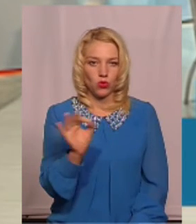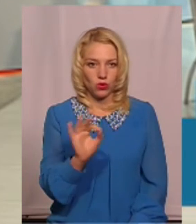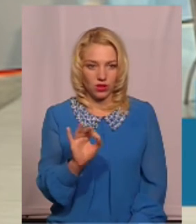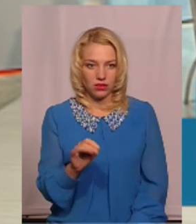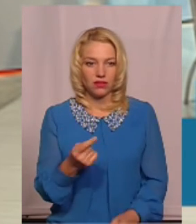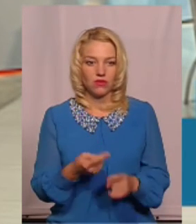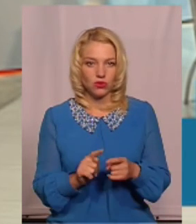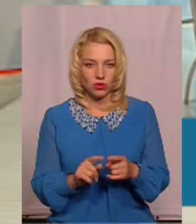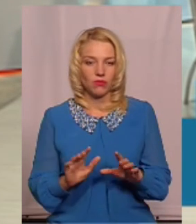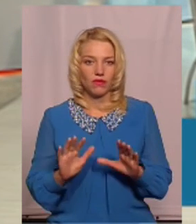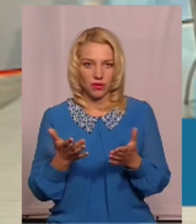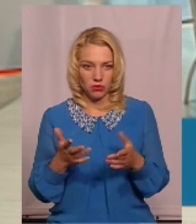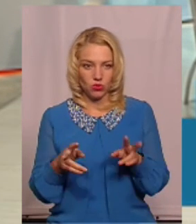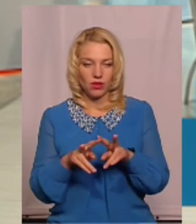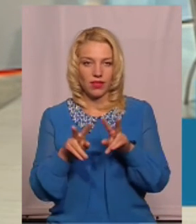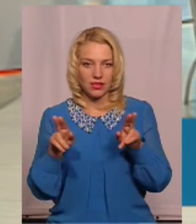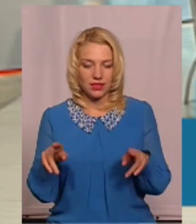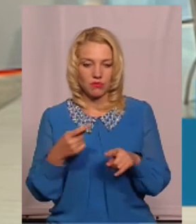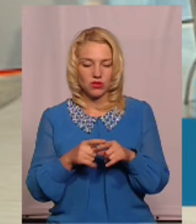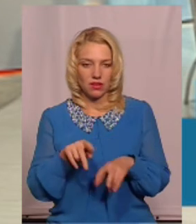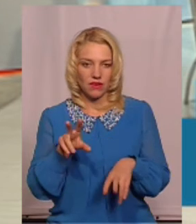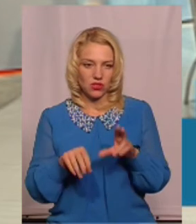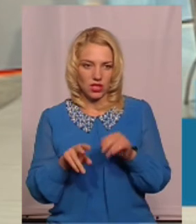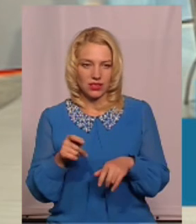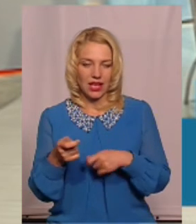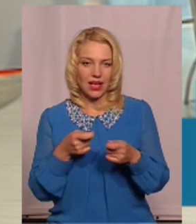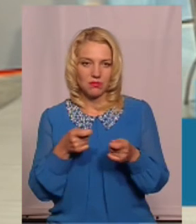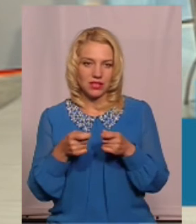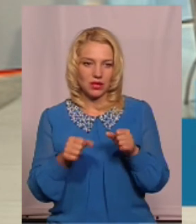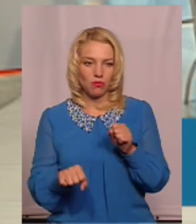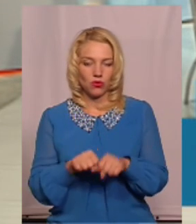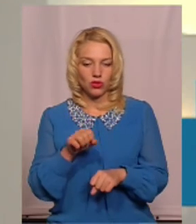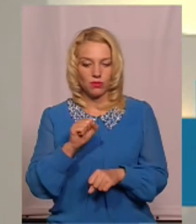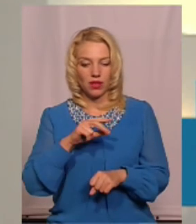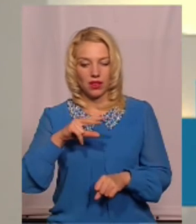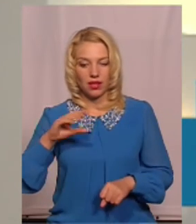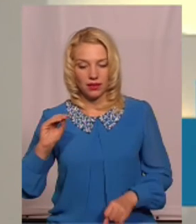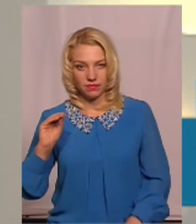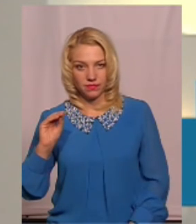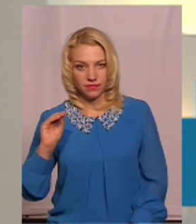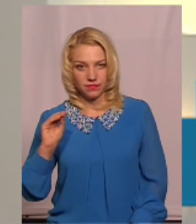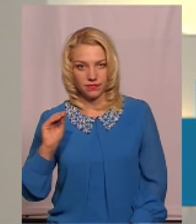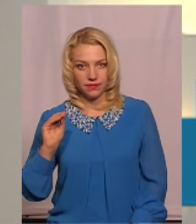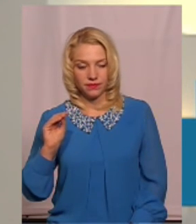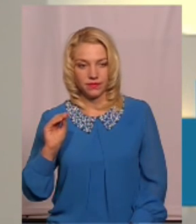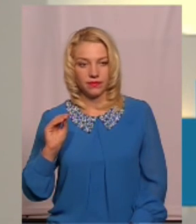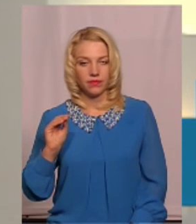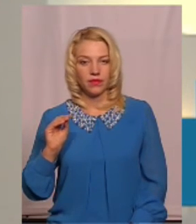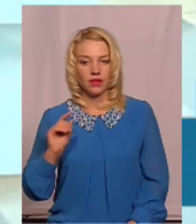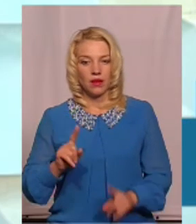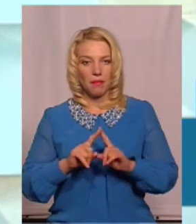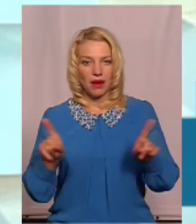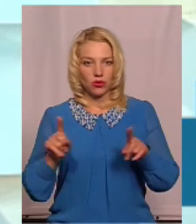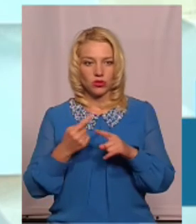випадку так само це вважається адміністративним правопорушенням. Але парадокс